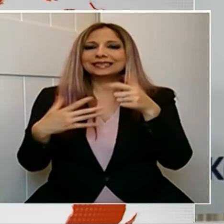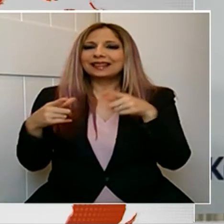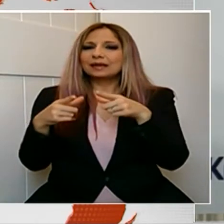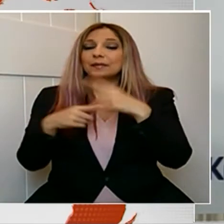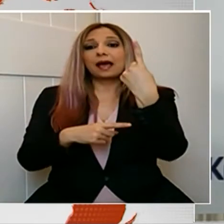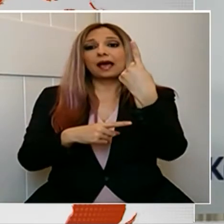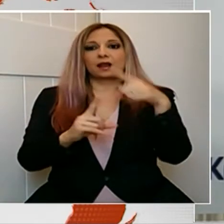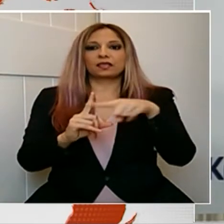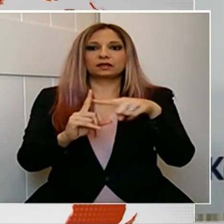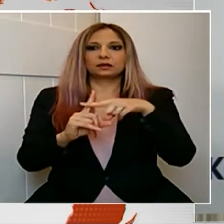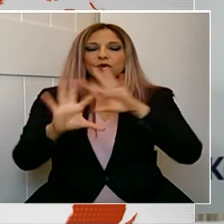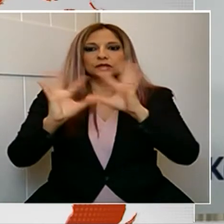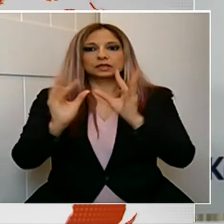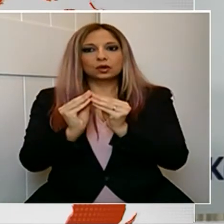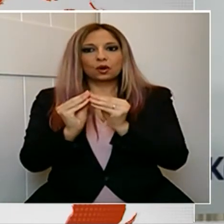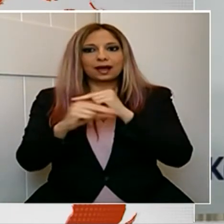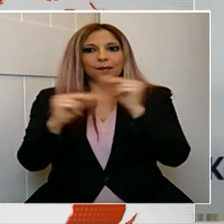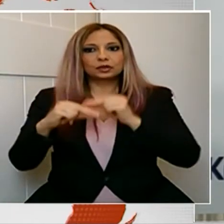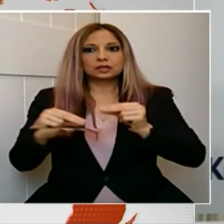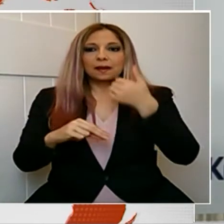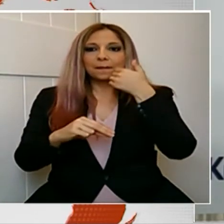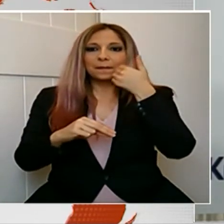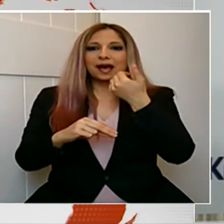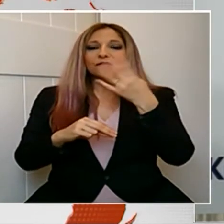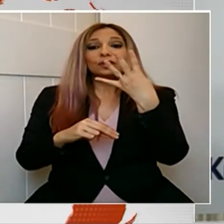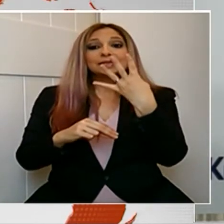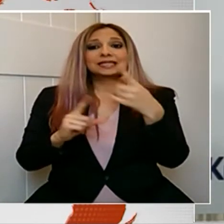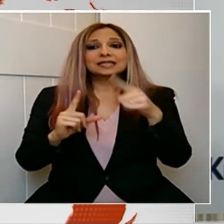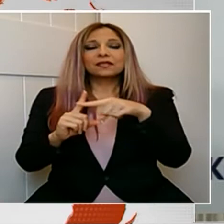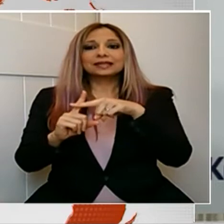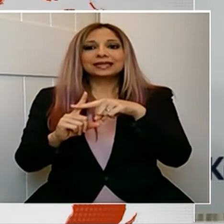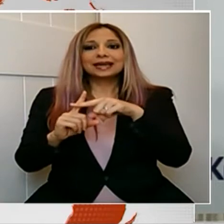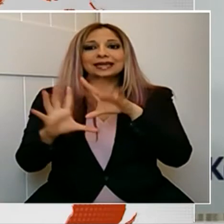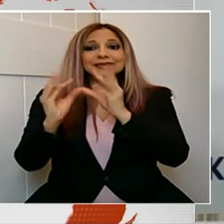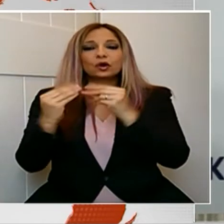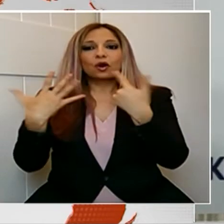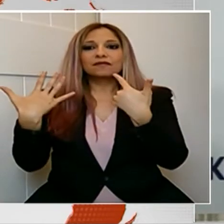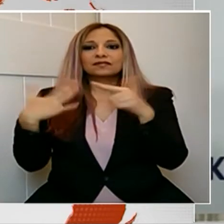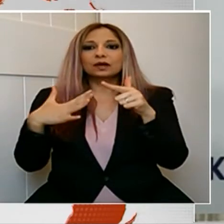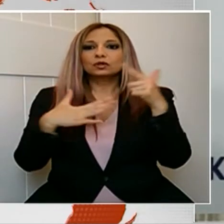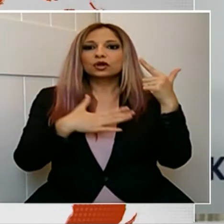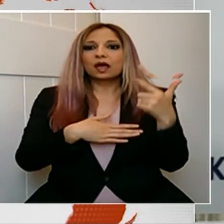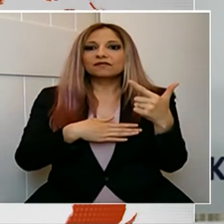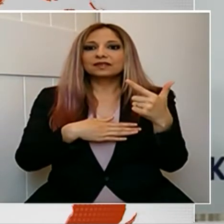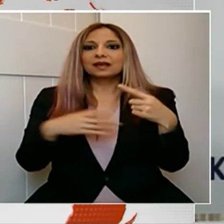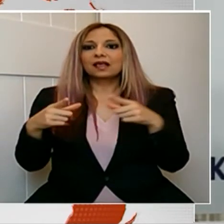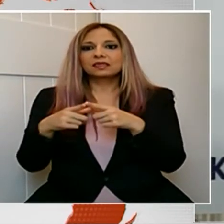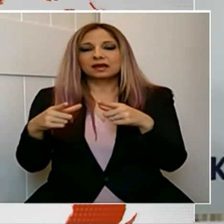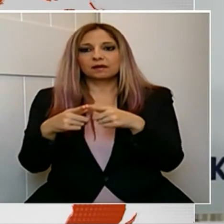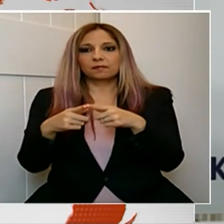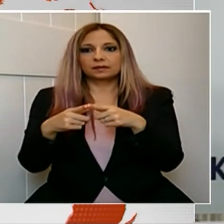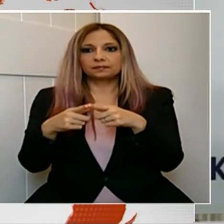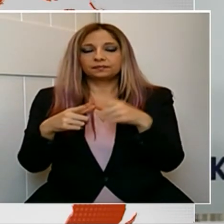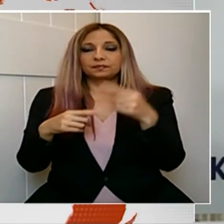Συνολικά τα αποτελέσματα για την Πάφο ήταν τέσσερα θετικά για σύντον 707 δείγματ. Στην Αραδίπου